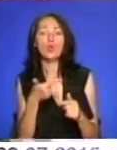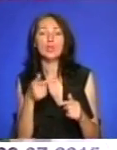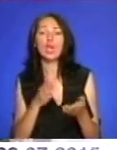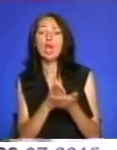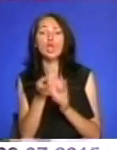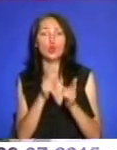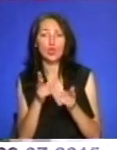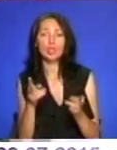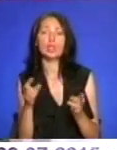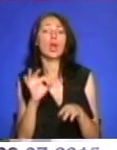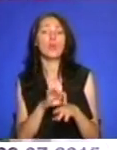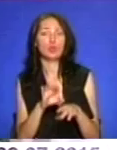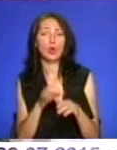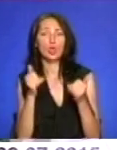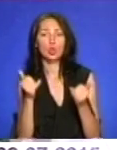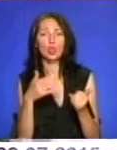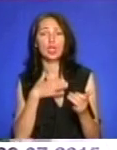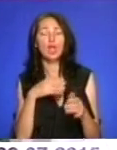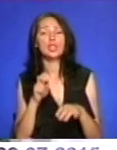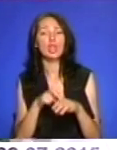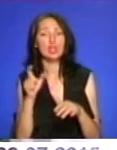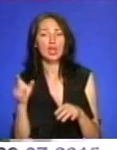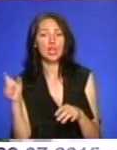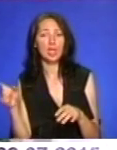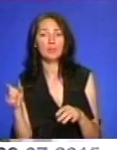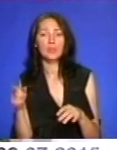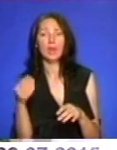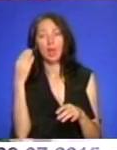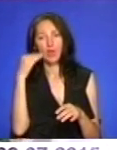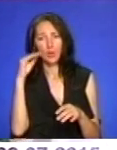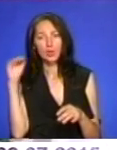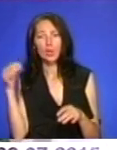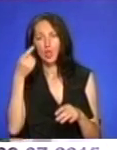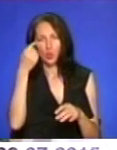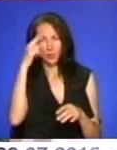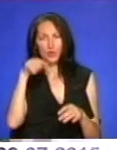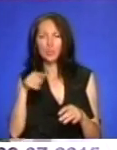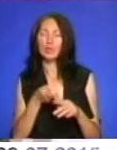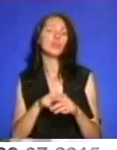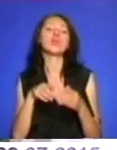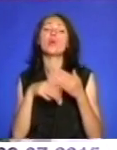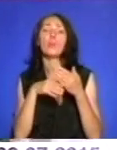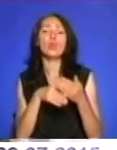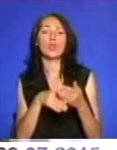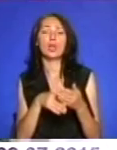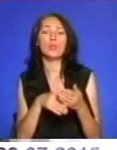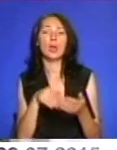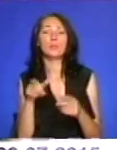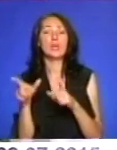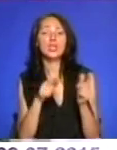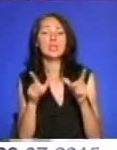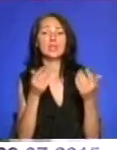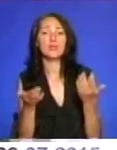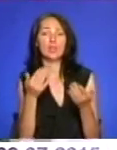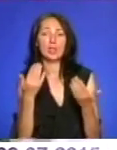патології. І сьогодні наші лікарі досконало володіють цими методиками, їздять вже